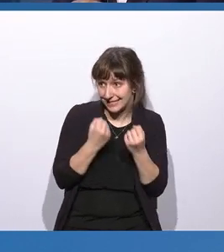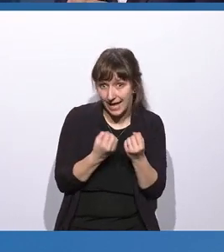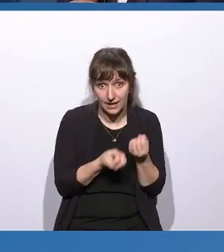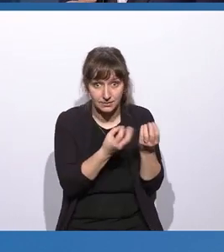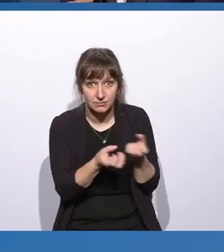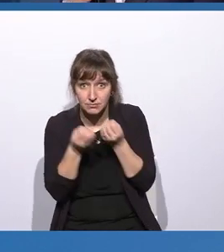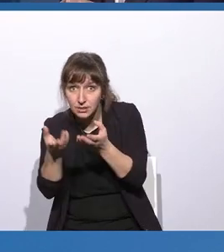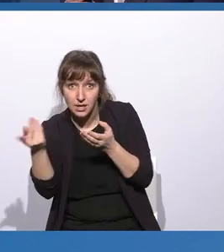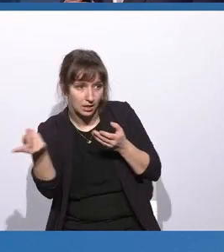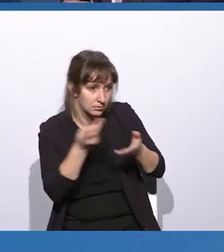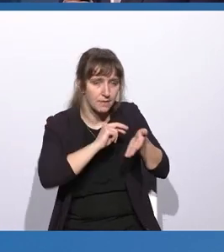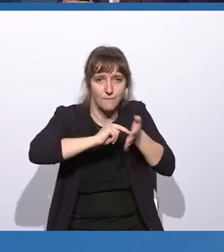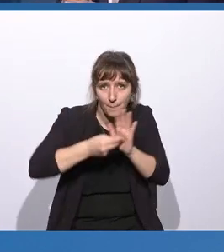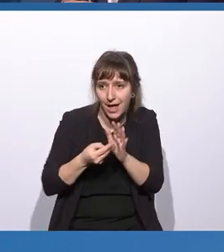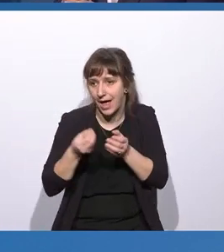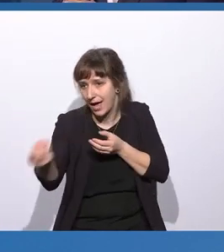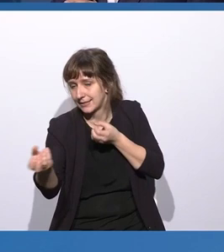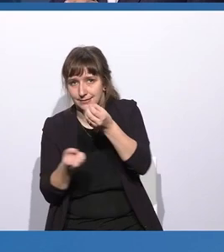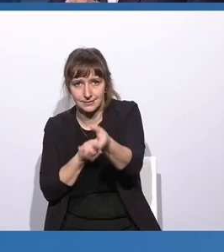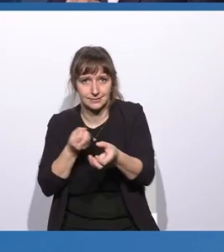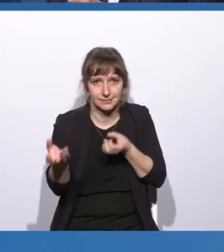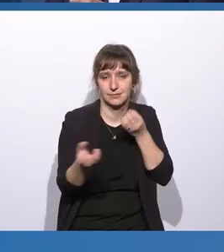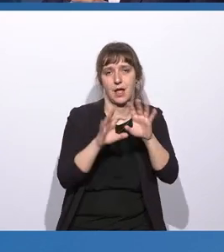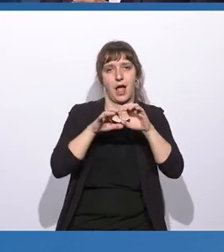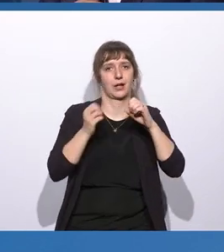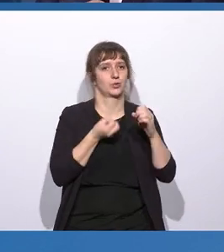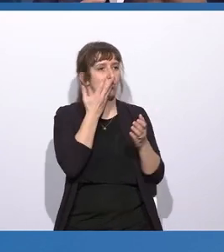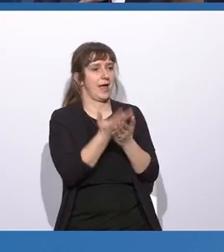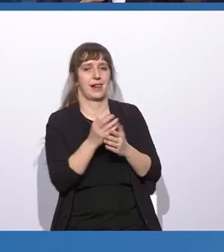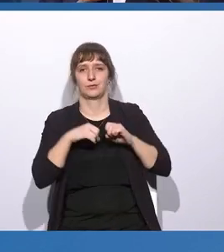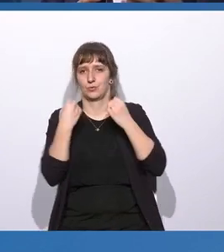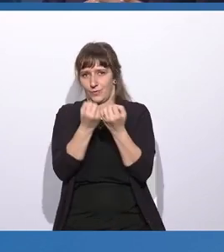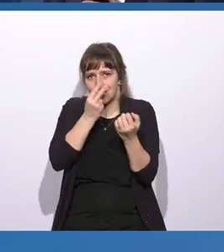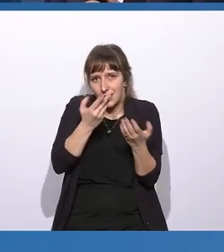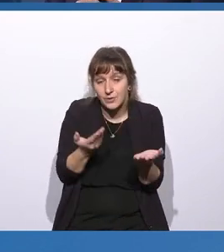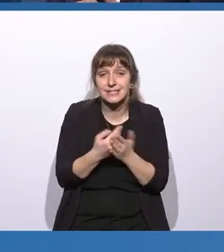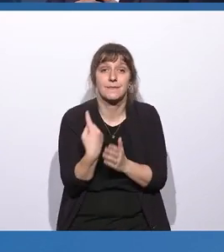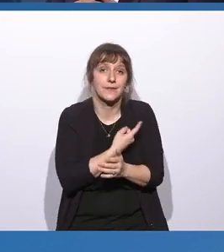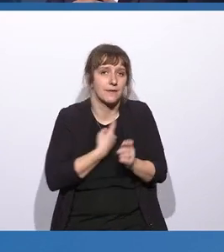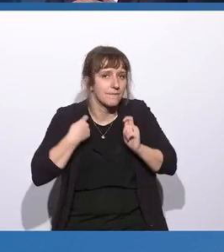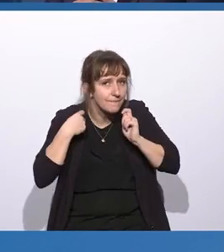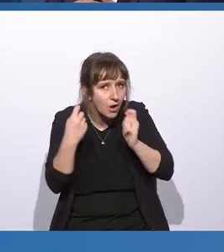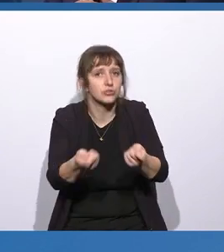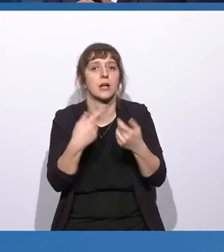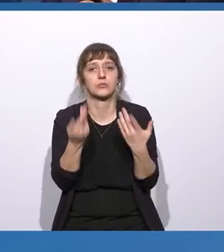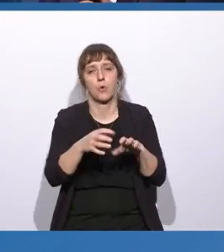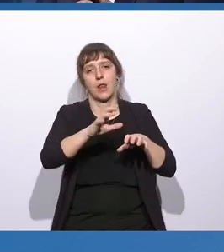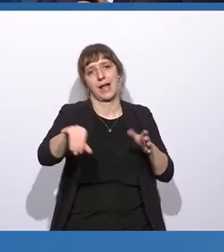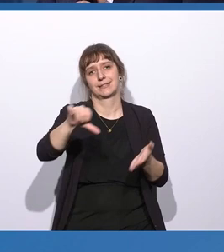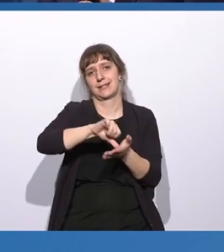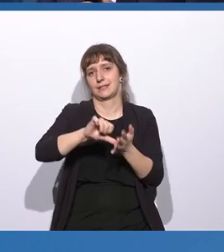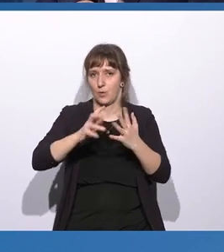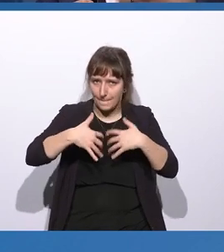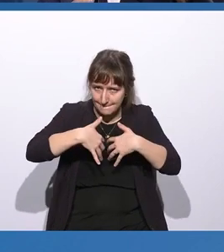vorbereiten können, informieren können über das aktuelle Lagegeschehen. Und daher schlagen wir auch vor, so ein Lagezentrum mit aufzubauen. Und